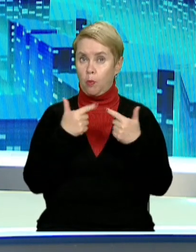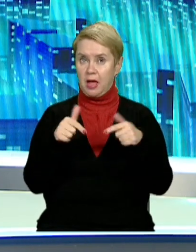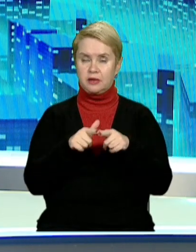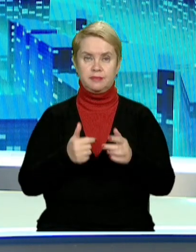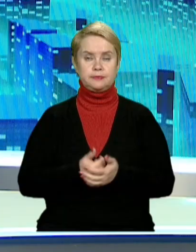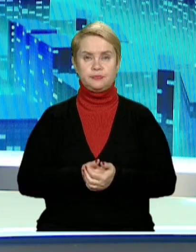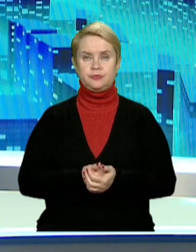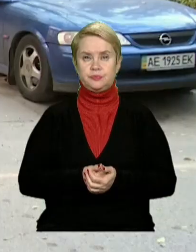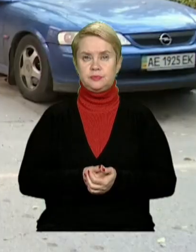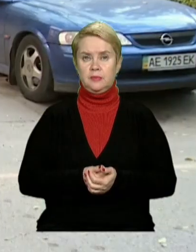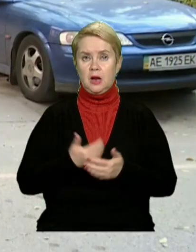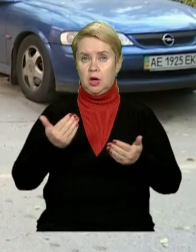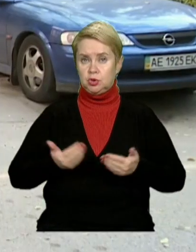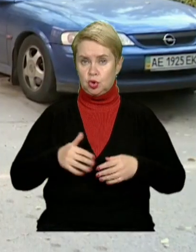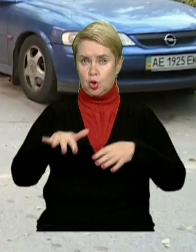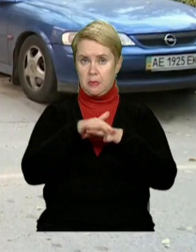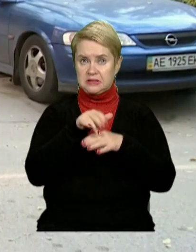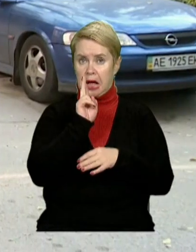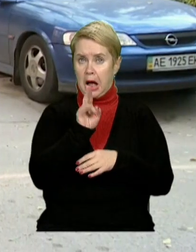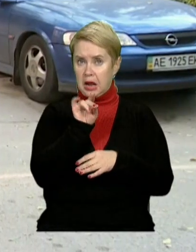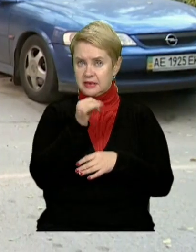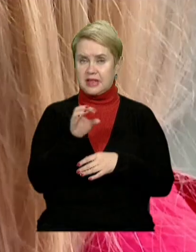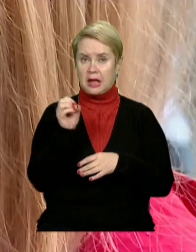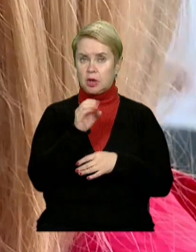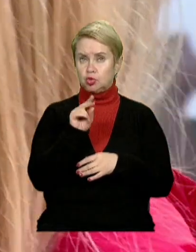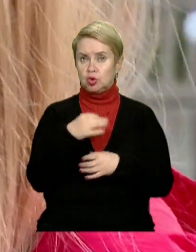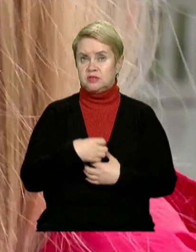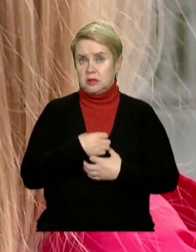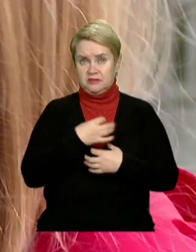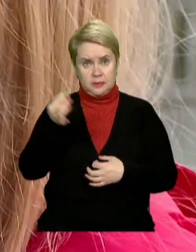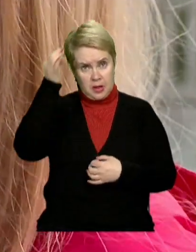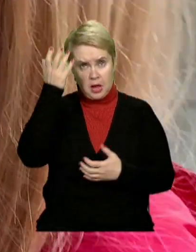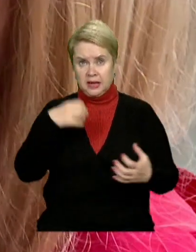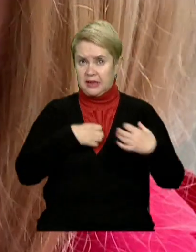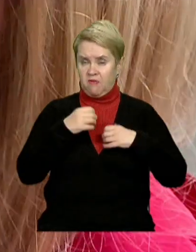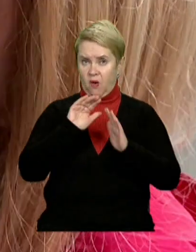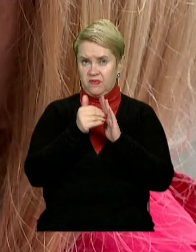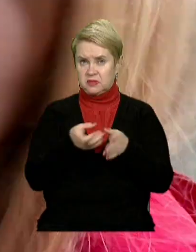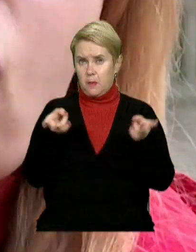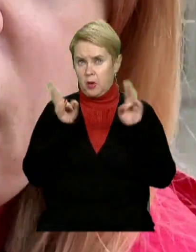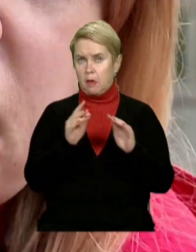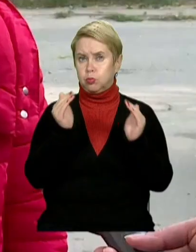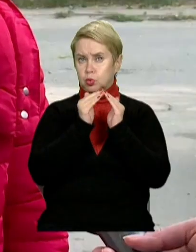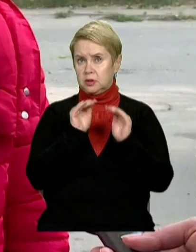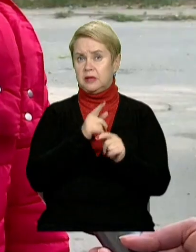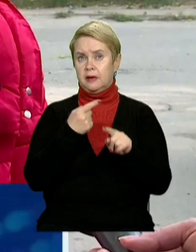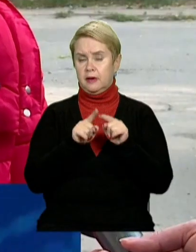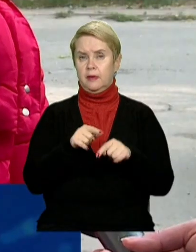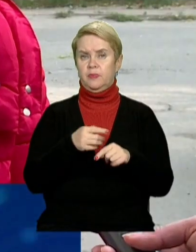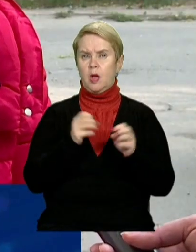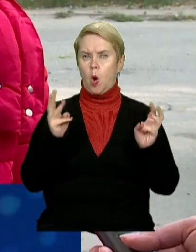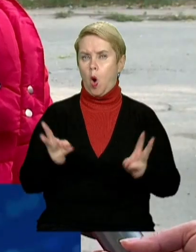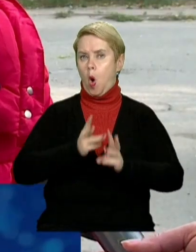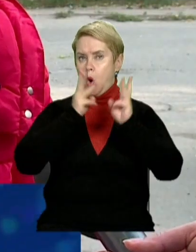'єктів. Жителька масиву Калинівській Катерина з жахом згадує, яку тривогу викликали покинуті будівлі. І полили